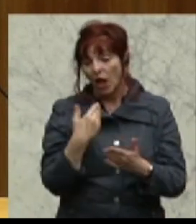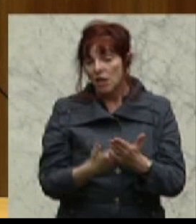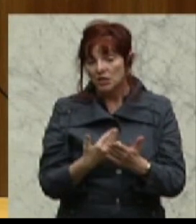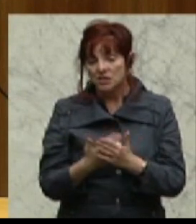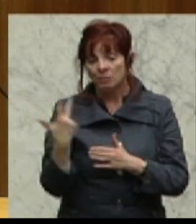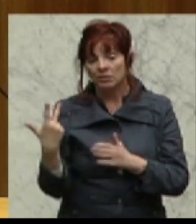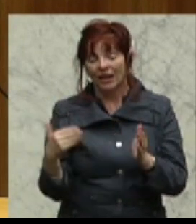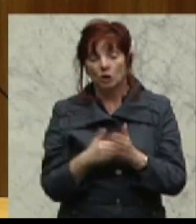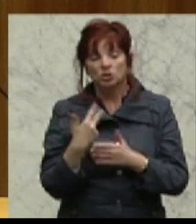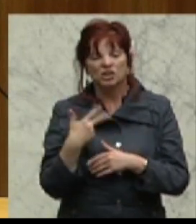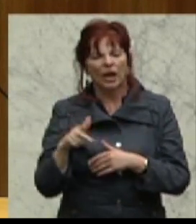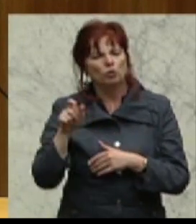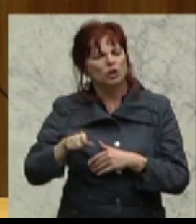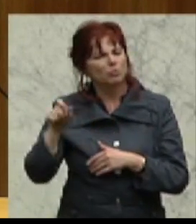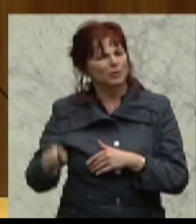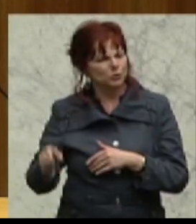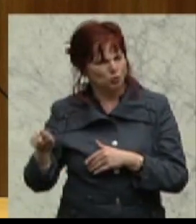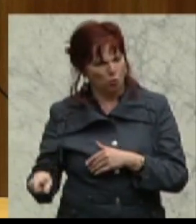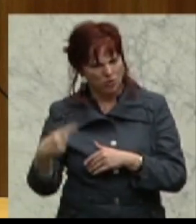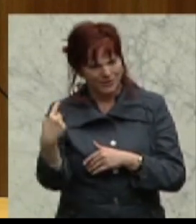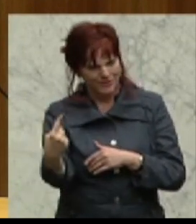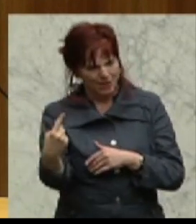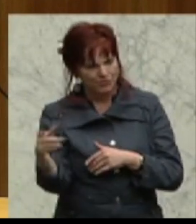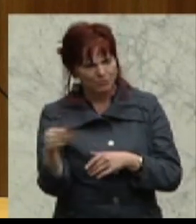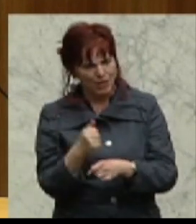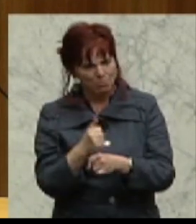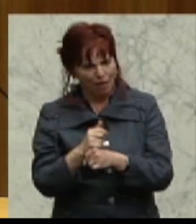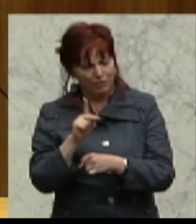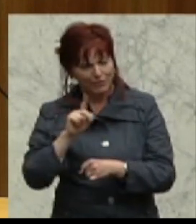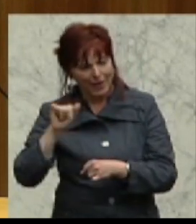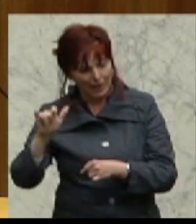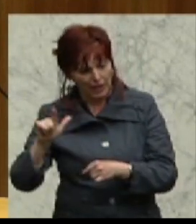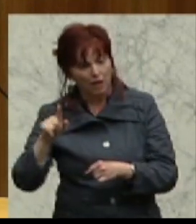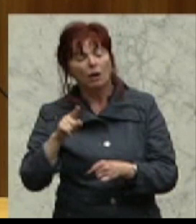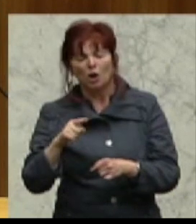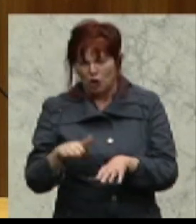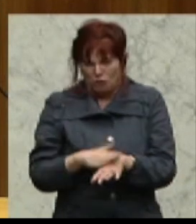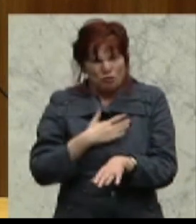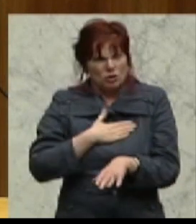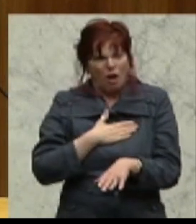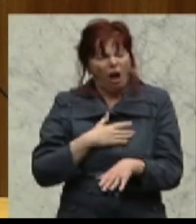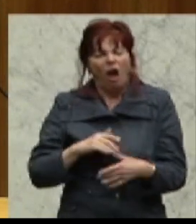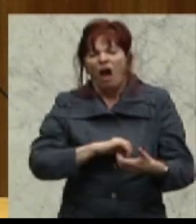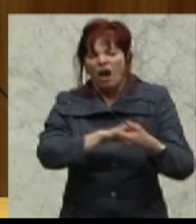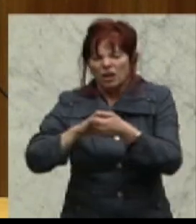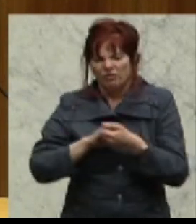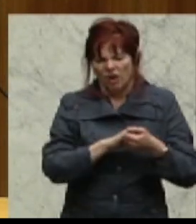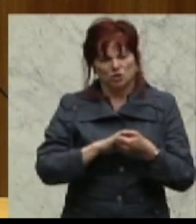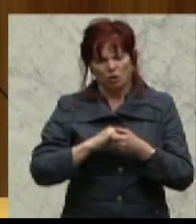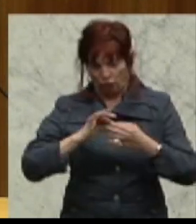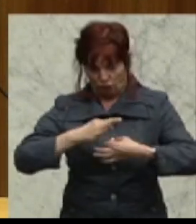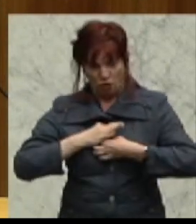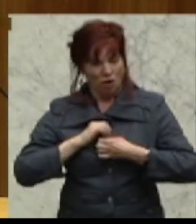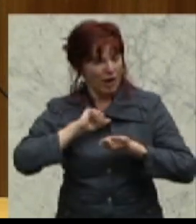Menschen das Gefühl, von der Gewerkschaft nicht in dem Ausmaß vertreten zu werden, wie das bei Alpine ist. Und da würde ich Sie wirklich